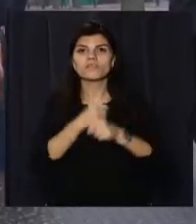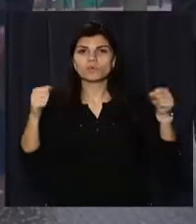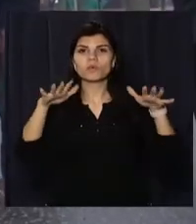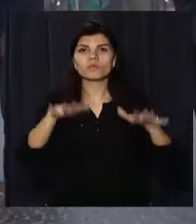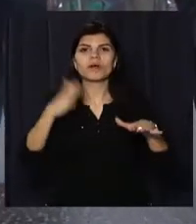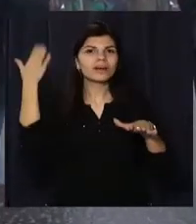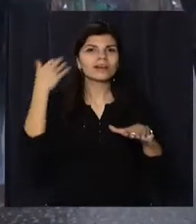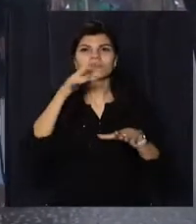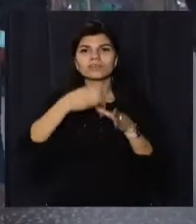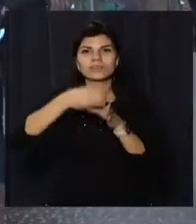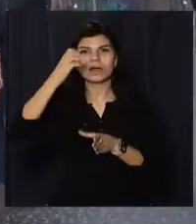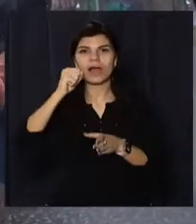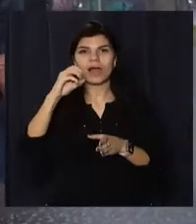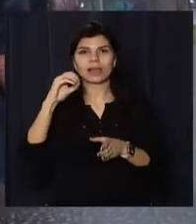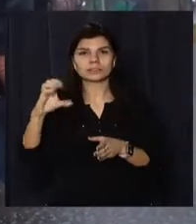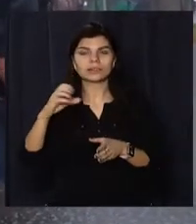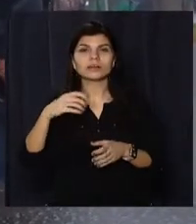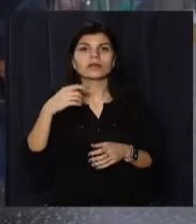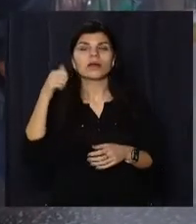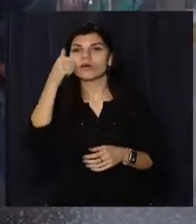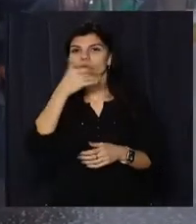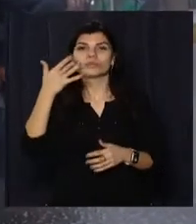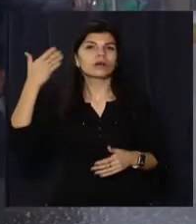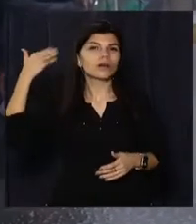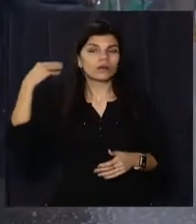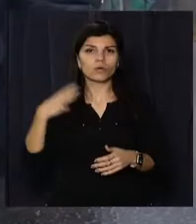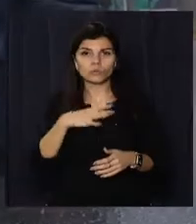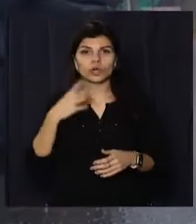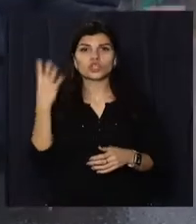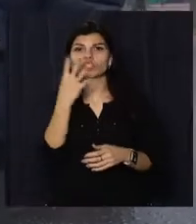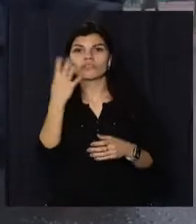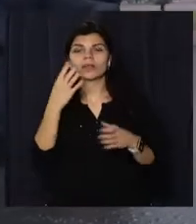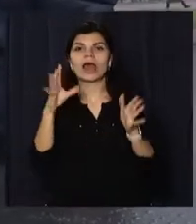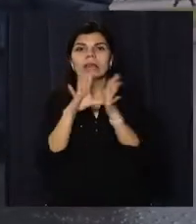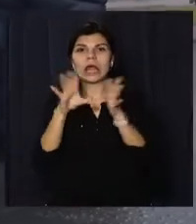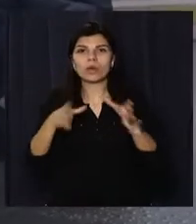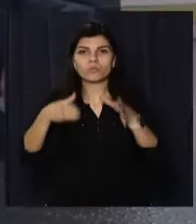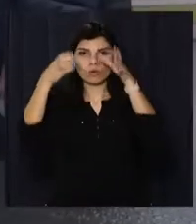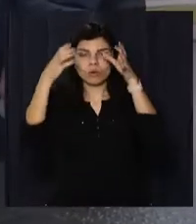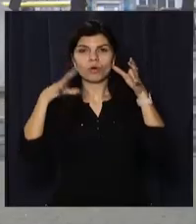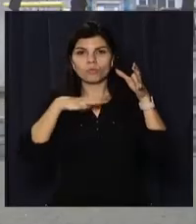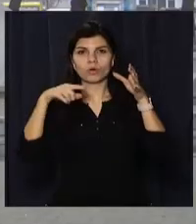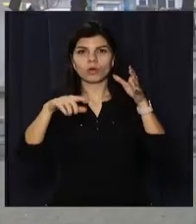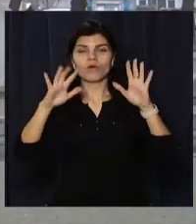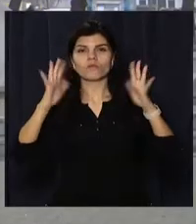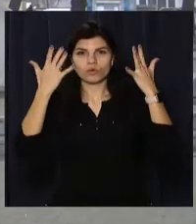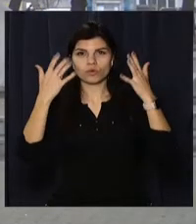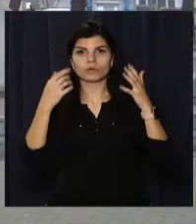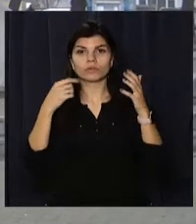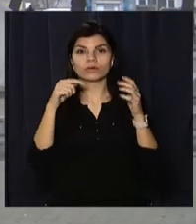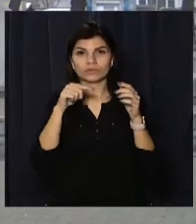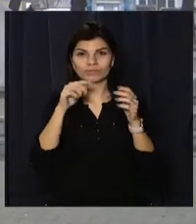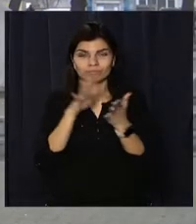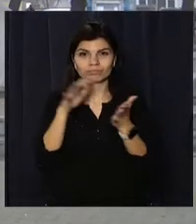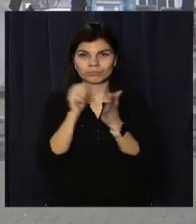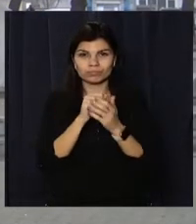станції. Цього дня, 35 років тому, над зруйнованим четвертим енергоблоком ввели в експлуатацію комплекс захисних